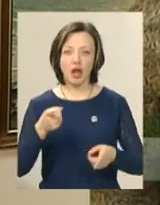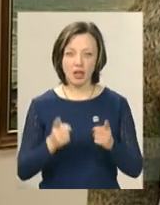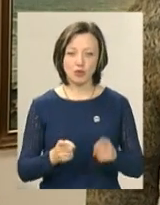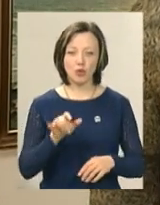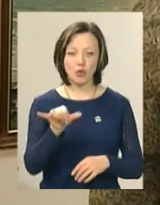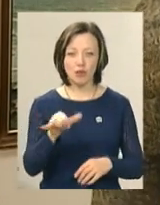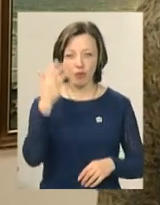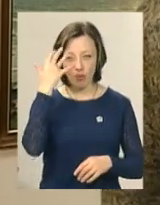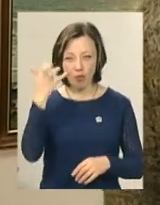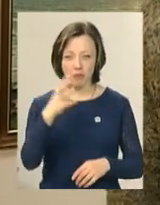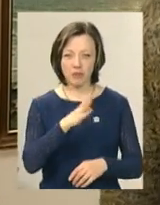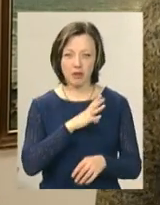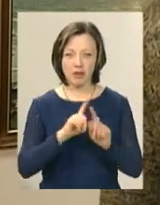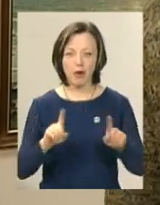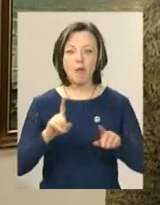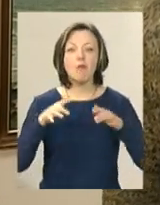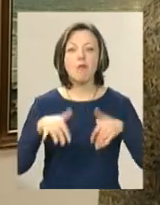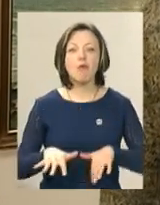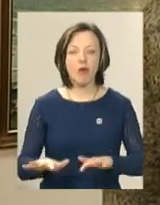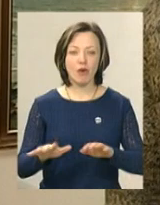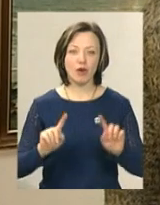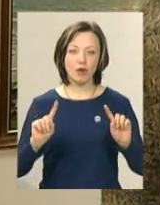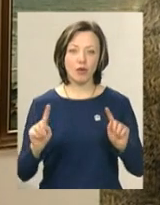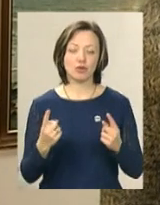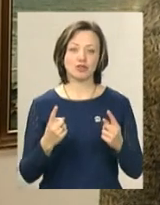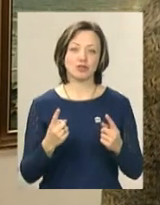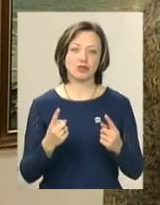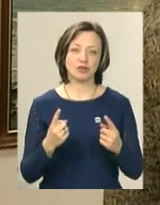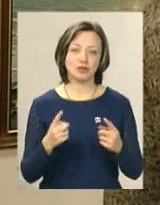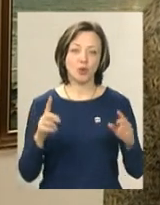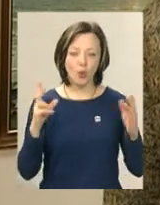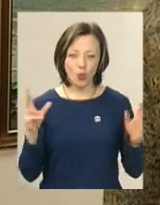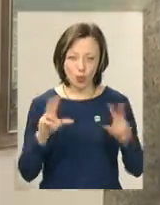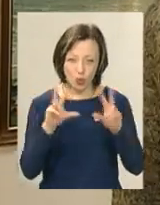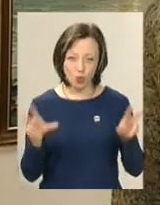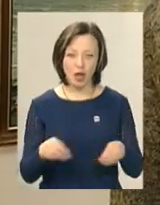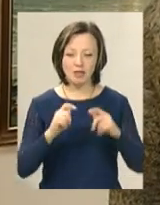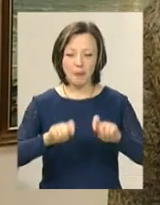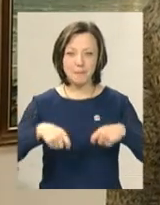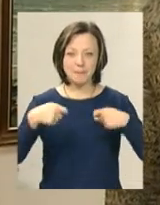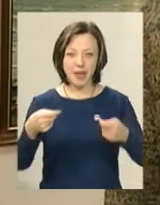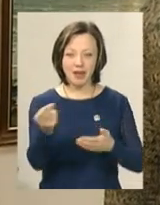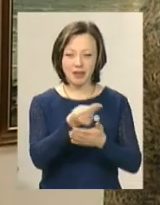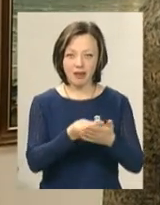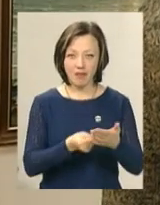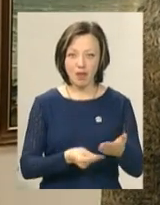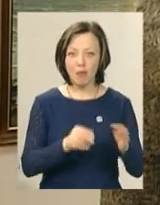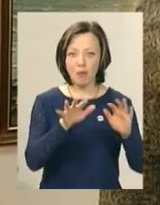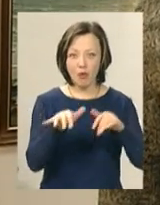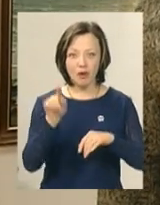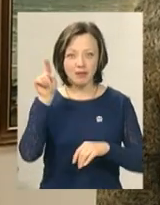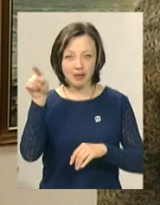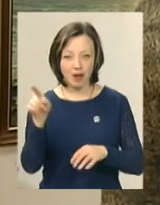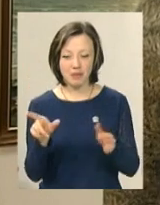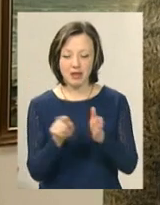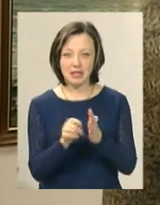хобі такий, коньок його було море, він дуже удачно його передавав. Мало того, що він писав на морі, так він